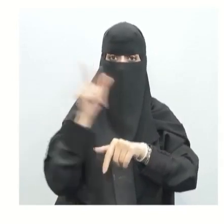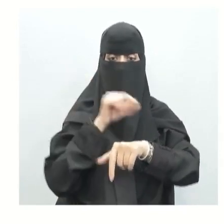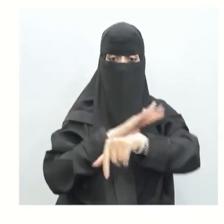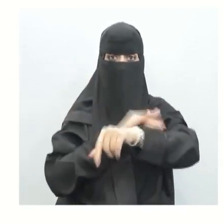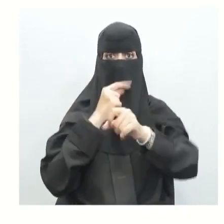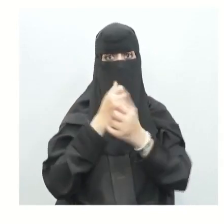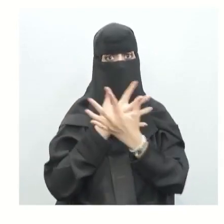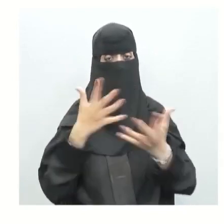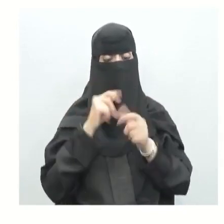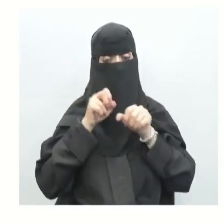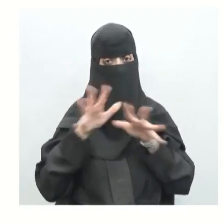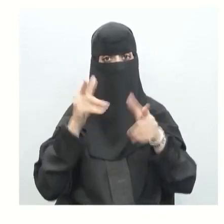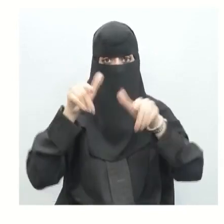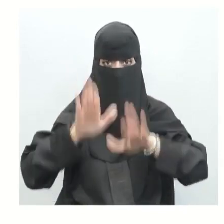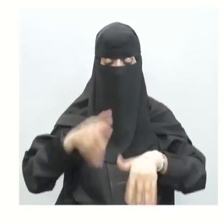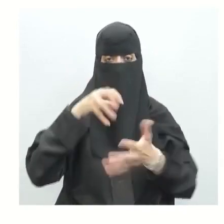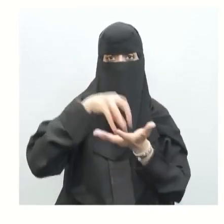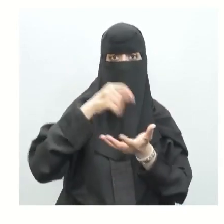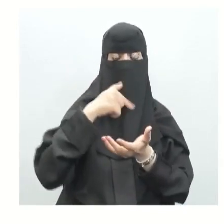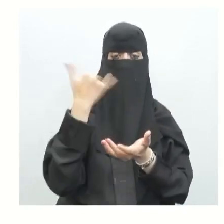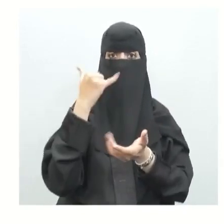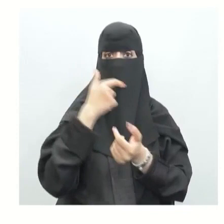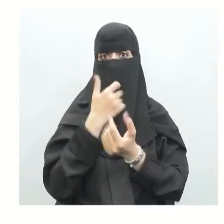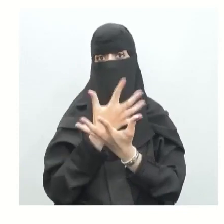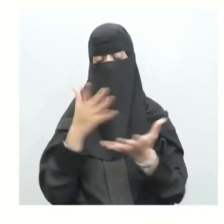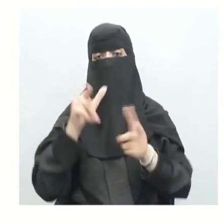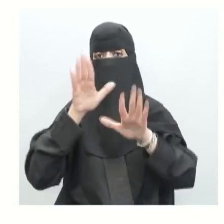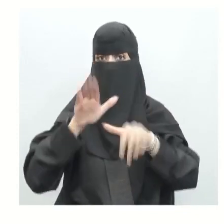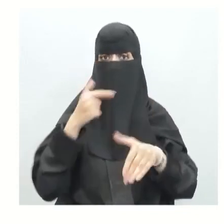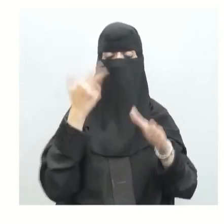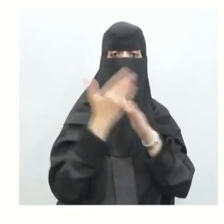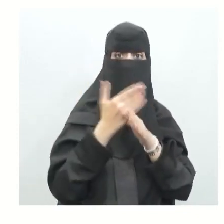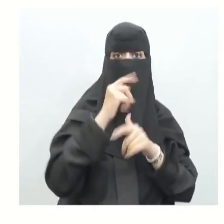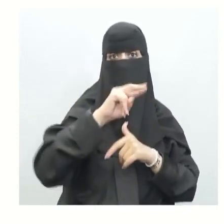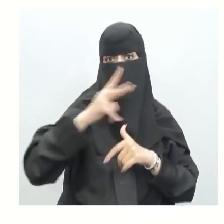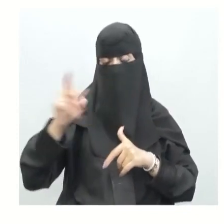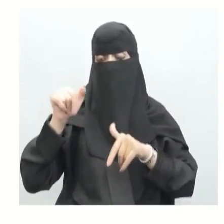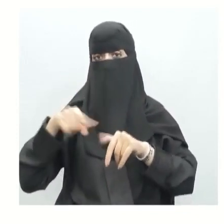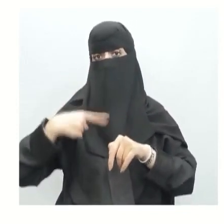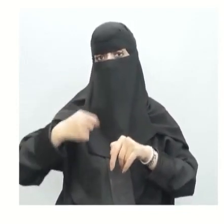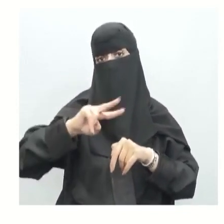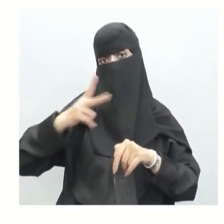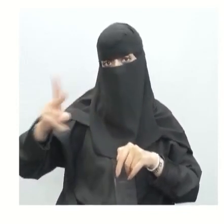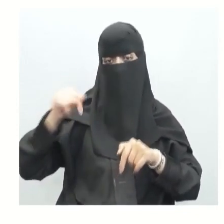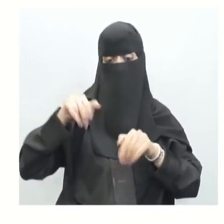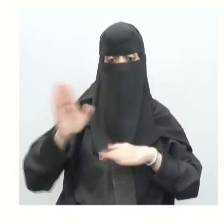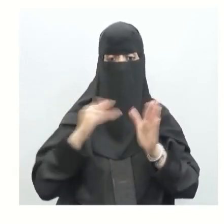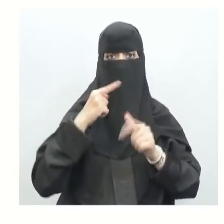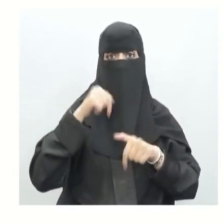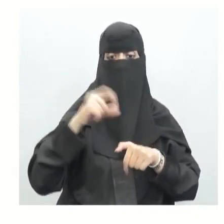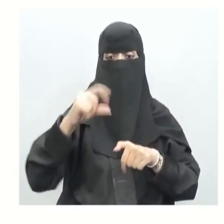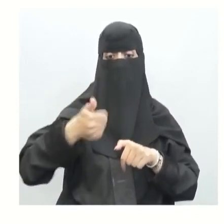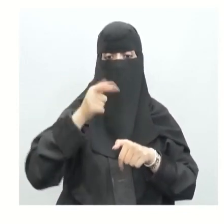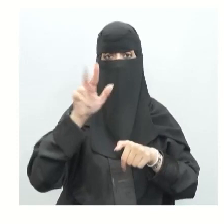واسعة الانتشار في المنطقة العربية لها عدة مسميات تسميها هشاشة العظام داء الماسية